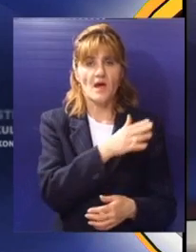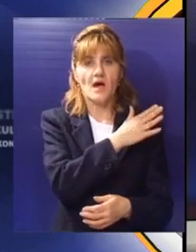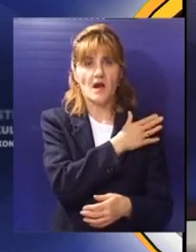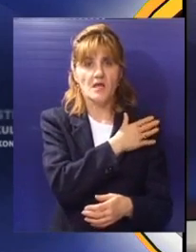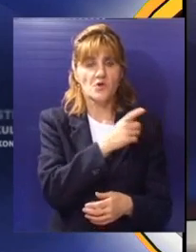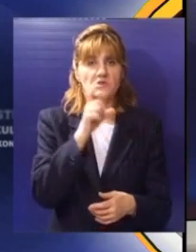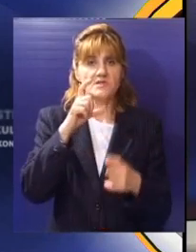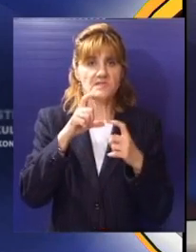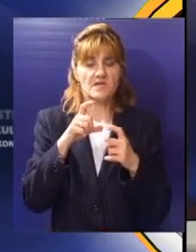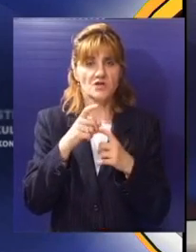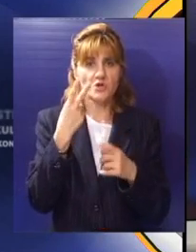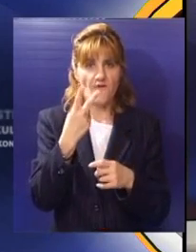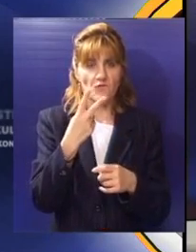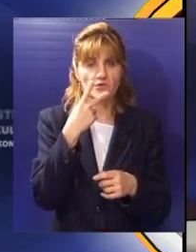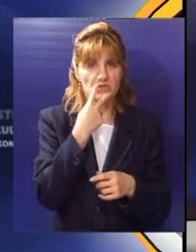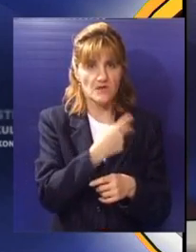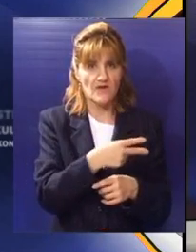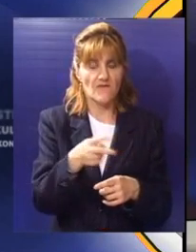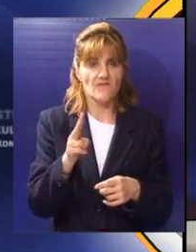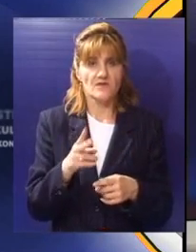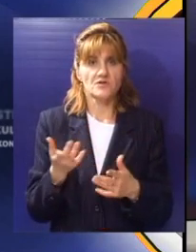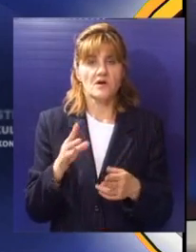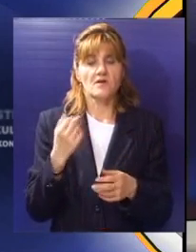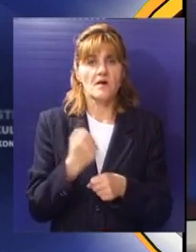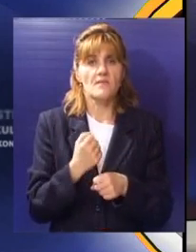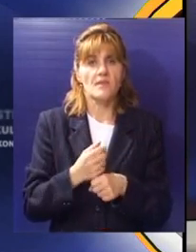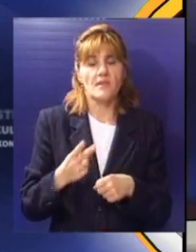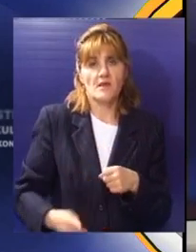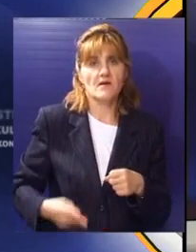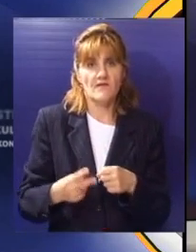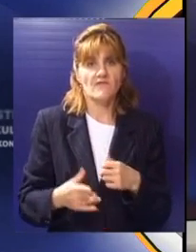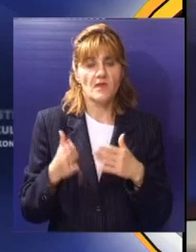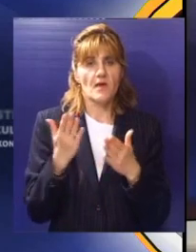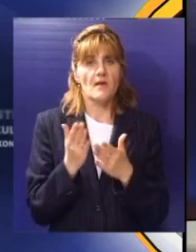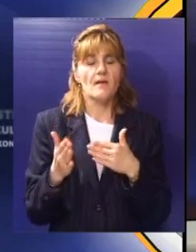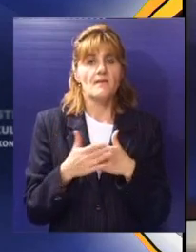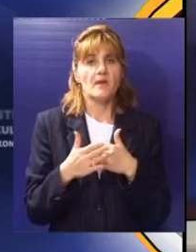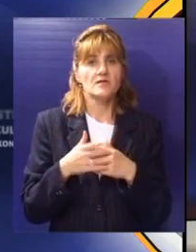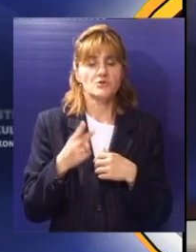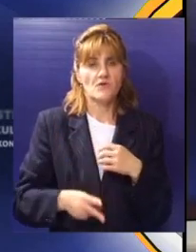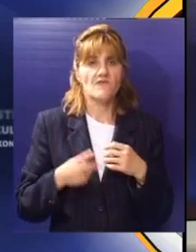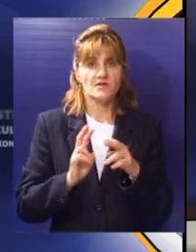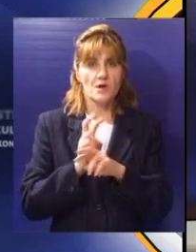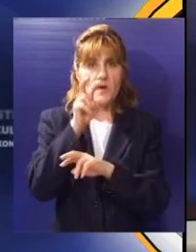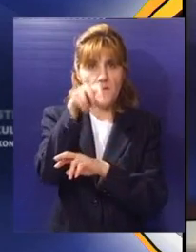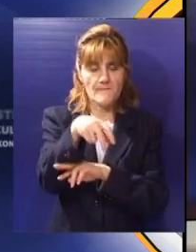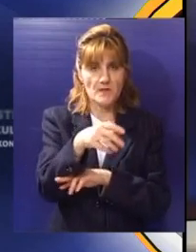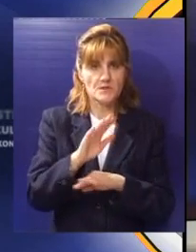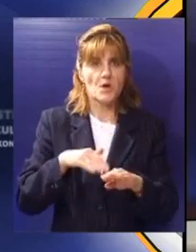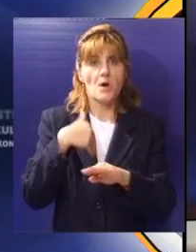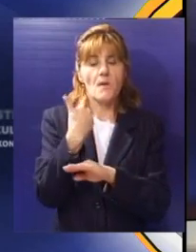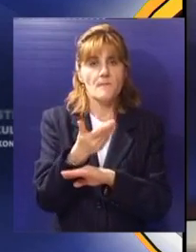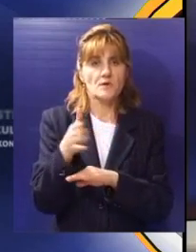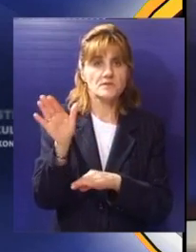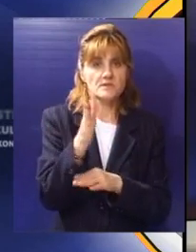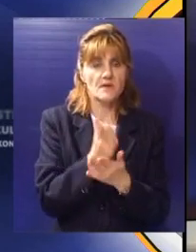Gradonačelnik Saša Vučinić obišao je radove na vađenju Šina kod Majšanskog mosta. Posle vađenja planirano je asfaltiranje